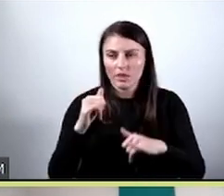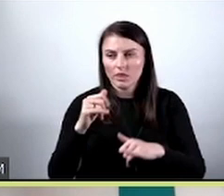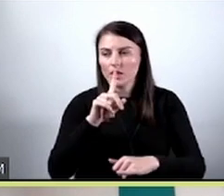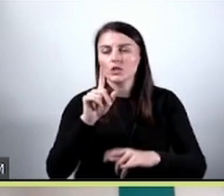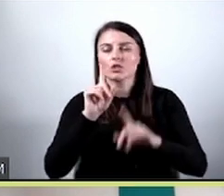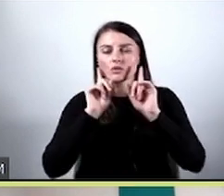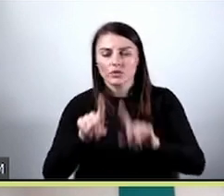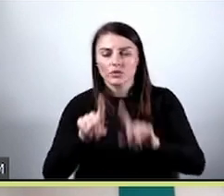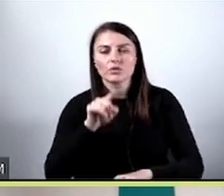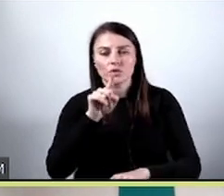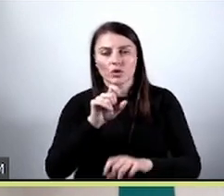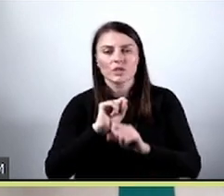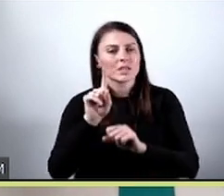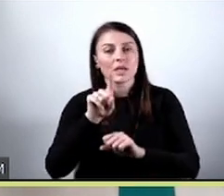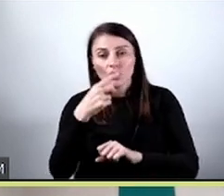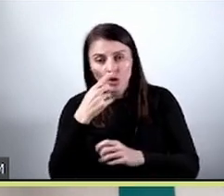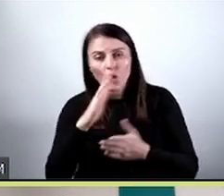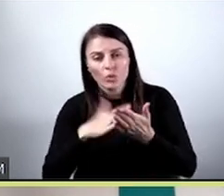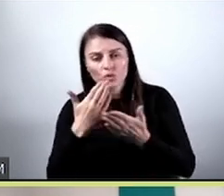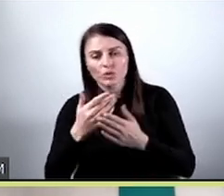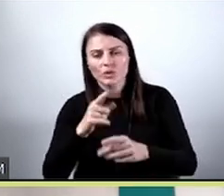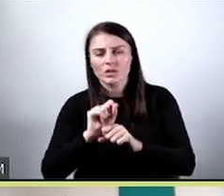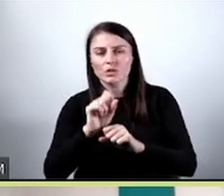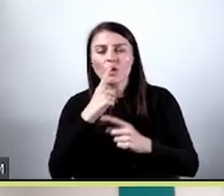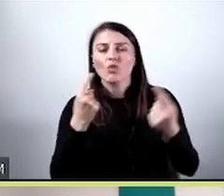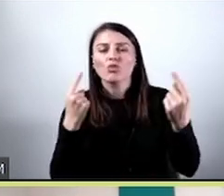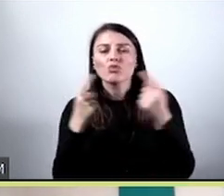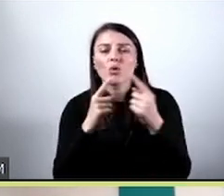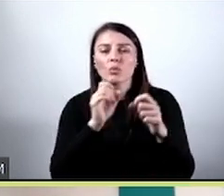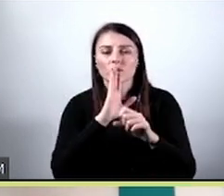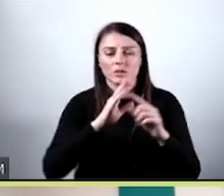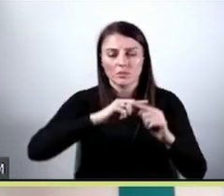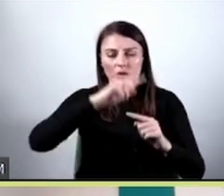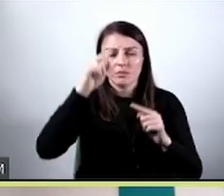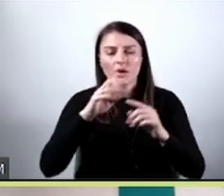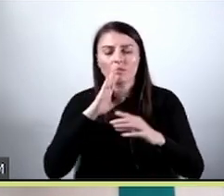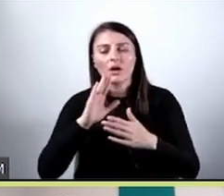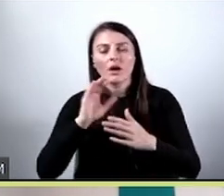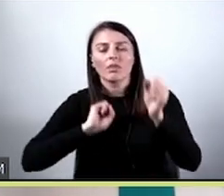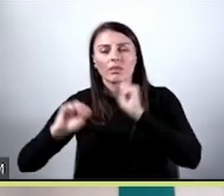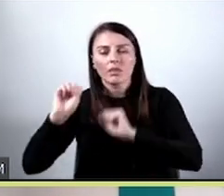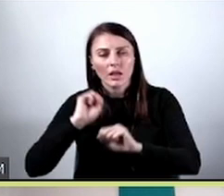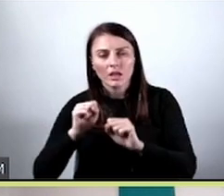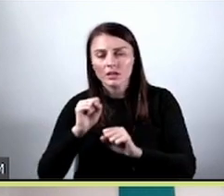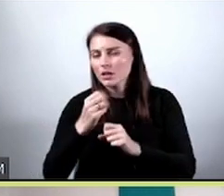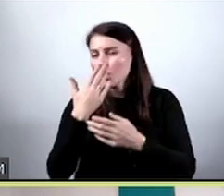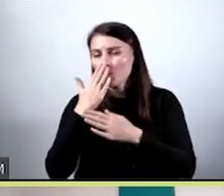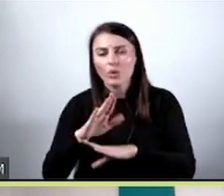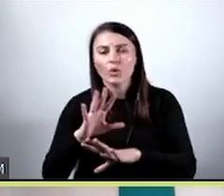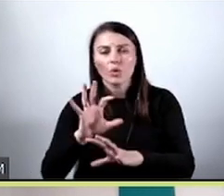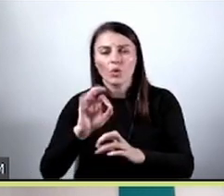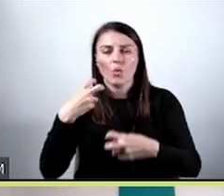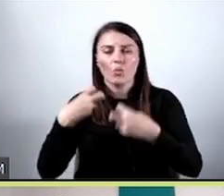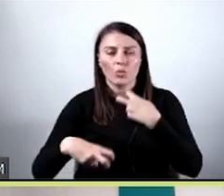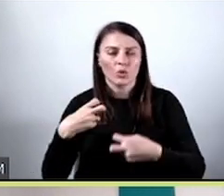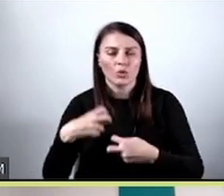I to jest właśnie przeuczenie, czyli idealne dopasowanie się modelu do danych treningowych, ale nie odzwierciedlanie problemu na nowych danych,